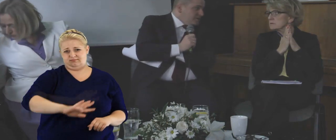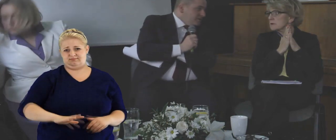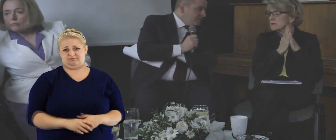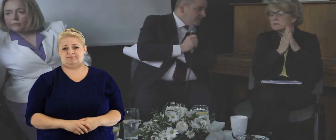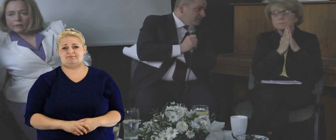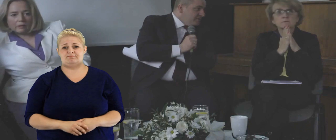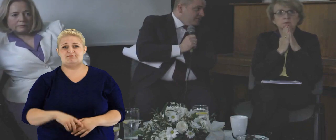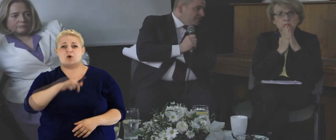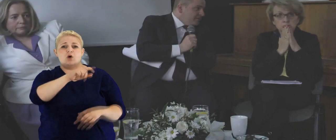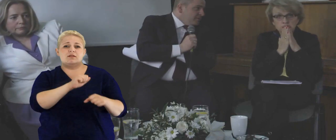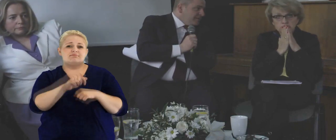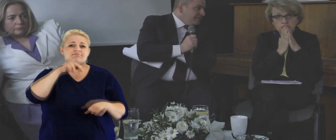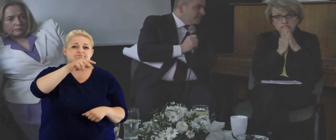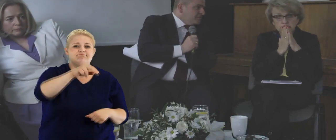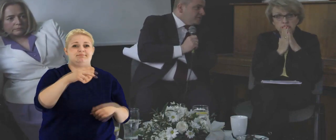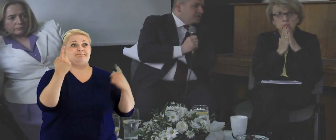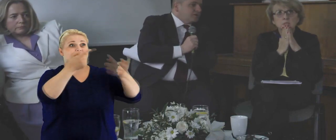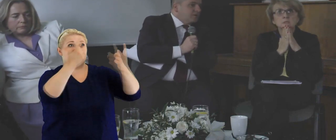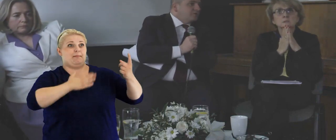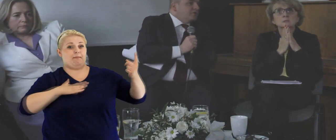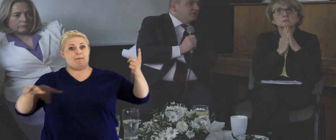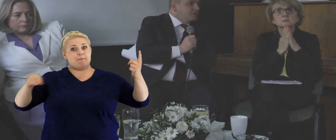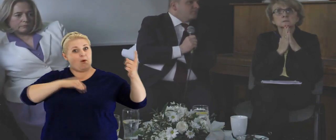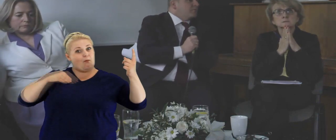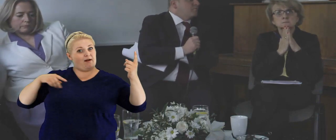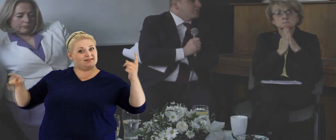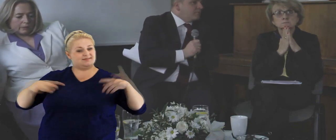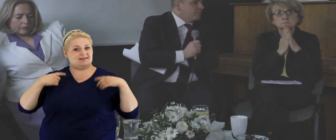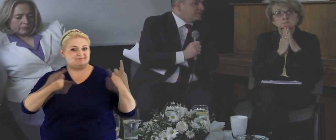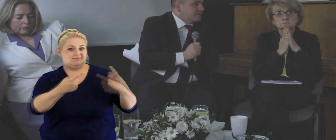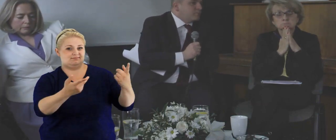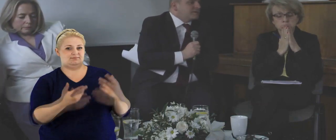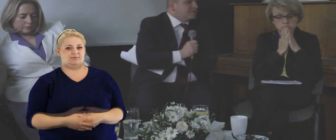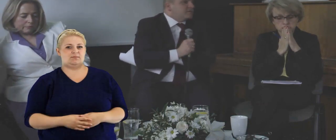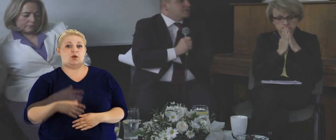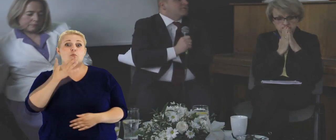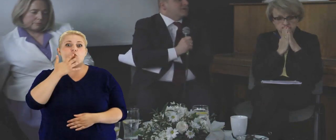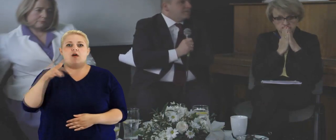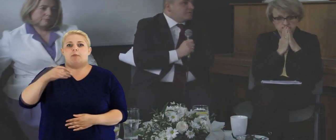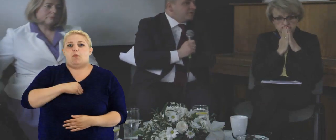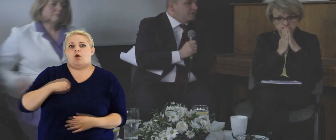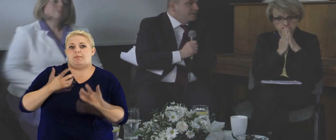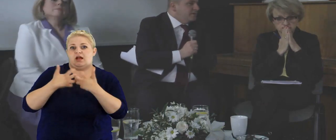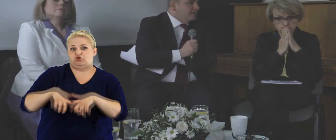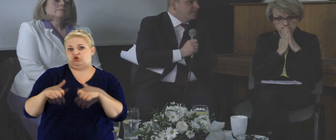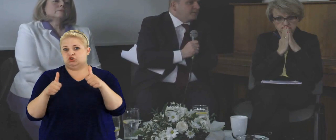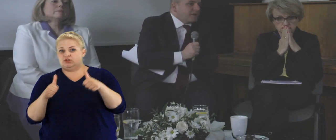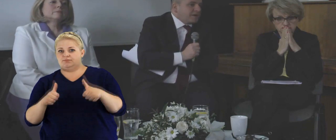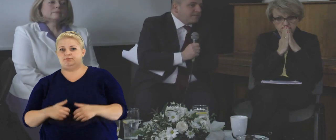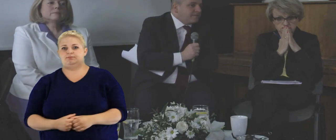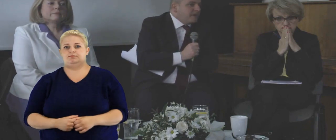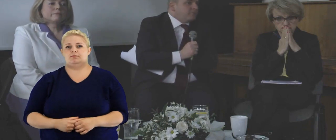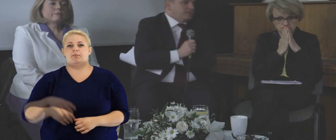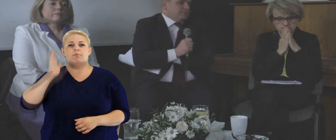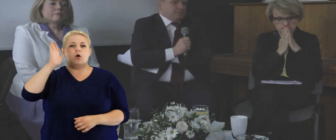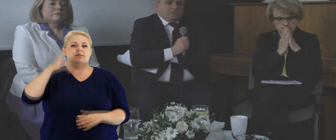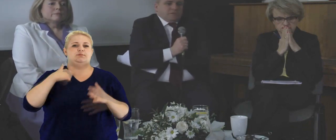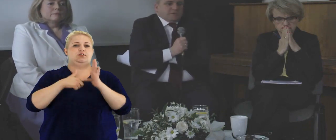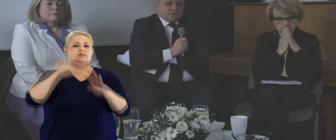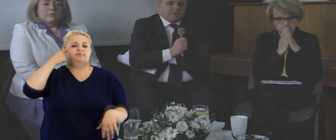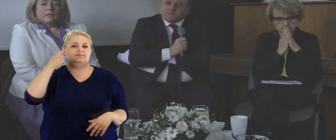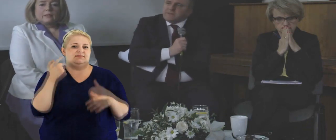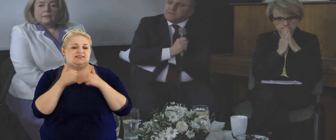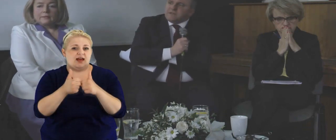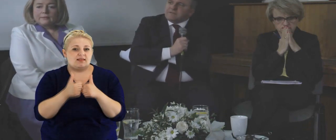no właśnie, no tak tylko, że jeżeli on idzie i promuje Polskę, i polskie maszyny są najlepsze, to tak, a potem,